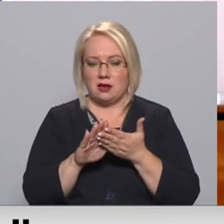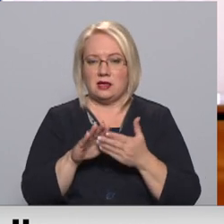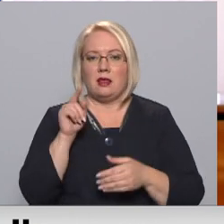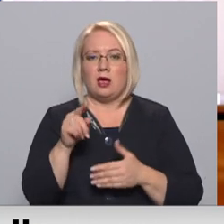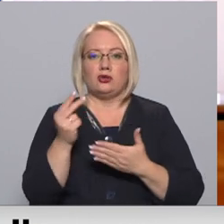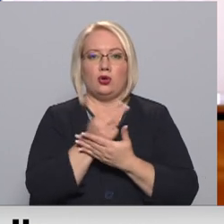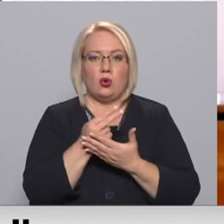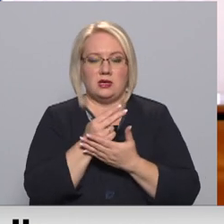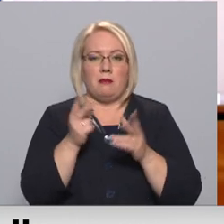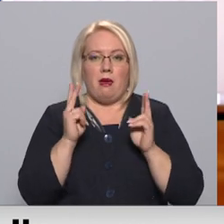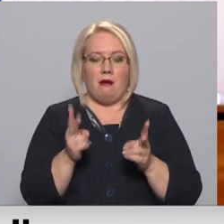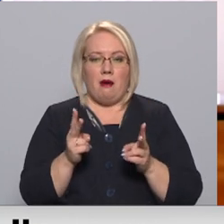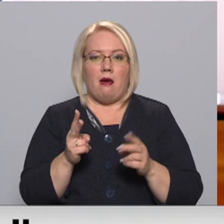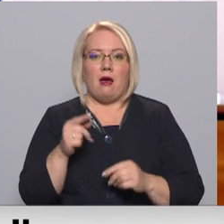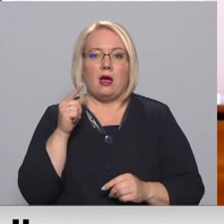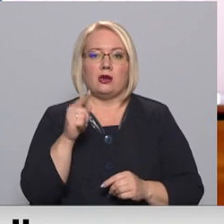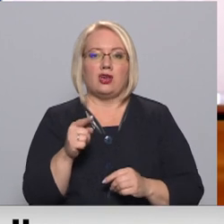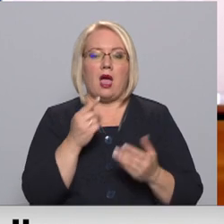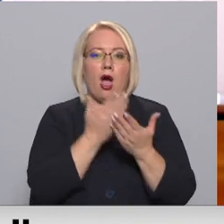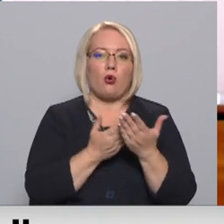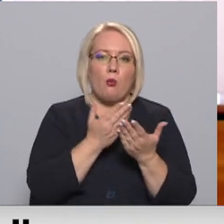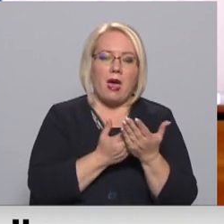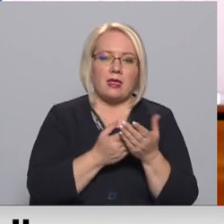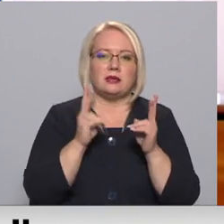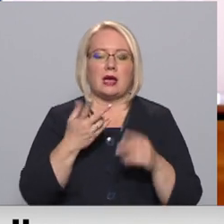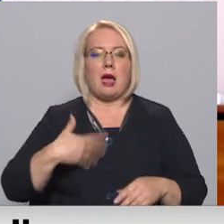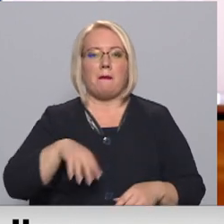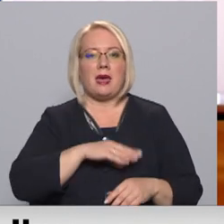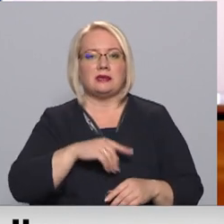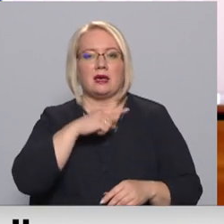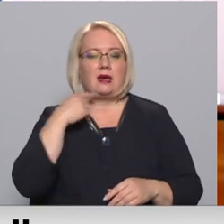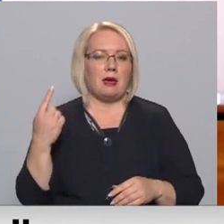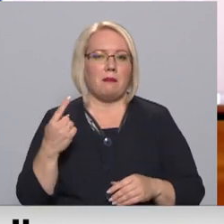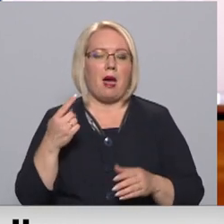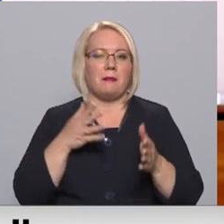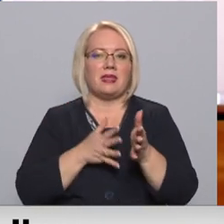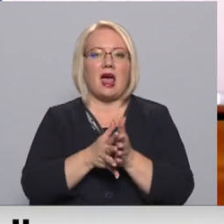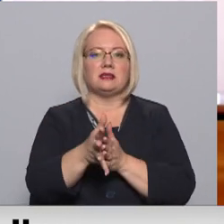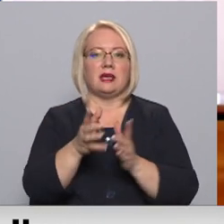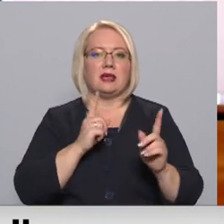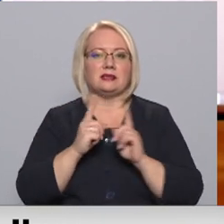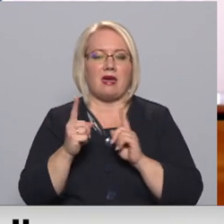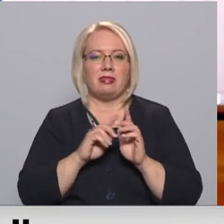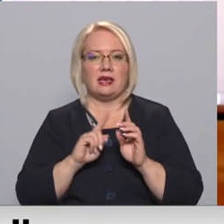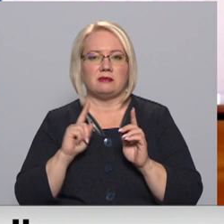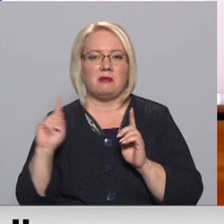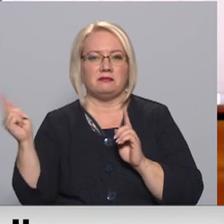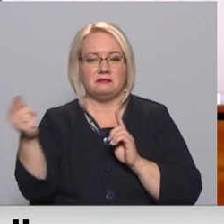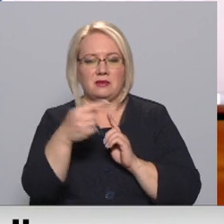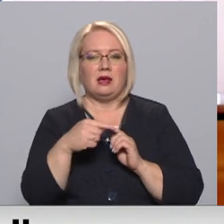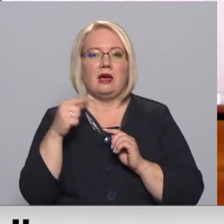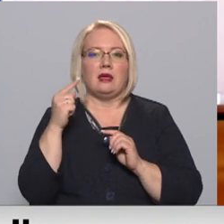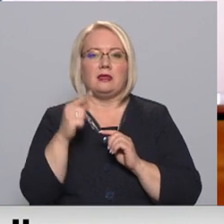nozīmē, ka šī argumentācija, ka mēs vēlamies novirzīt tranzītes attīksmi, tas pēc būtības